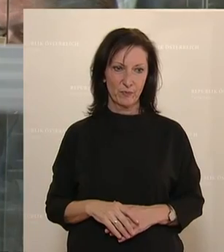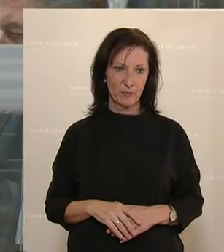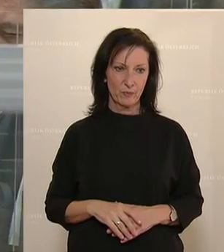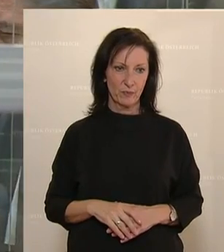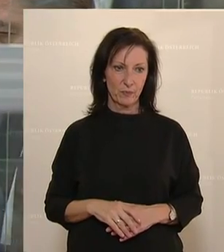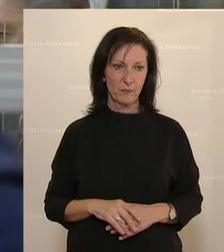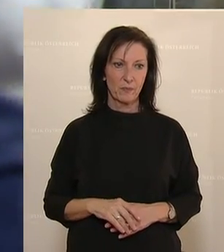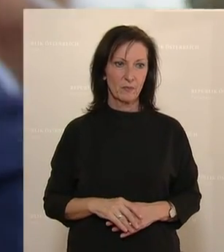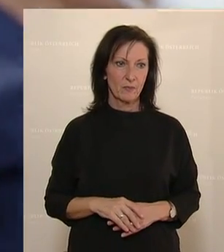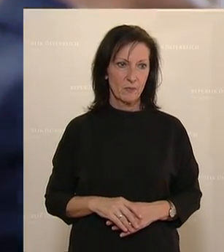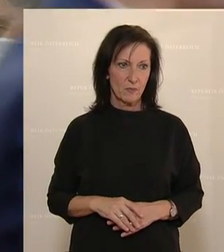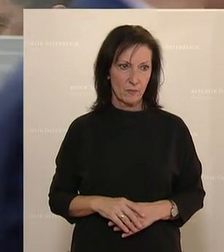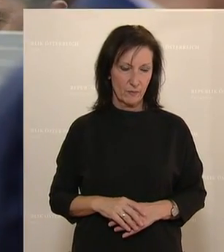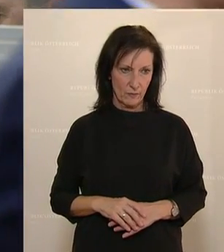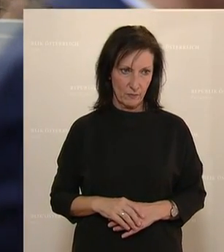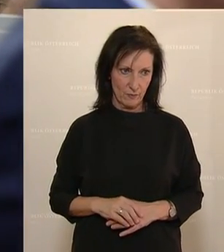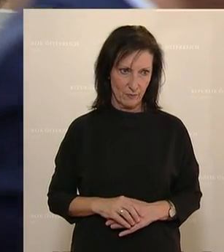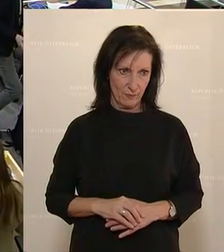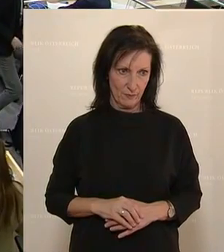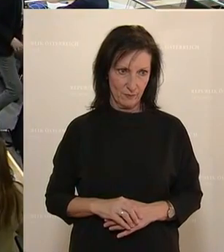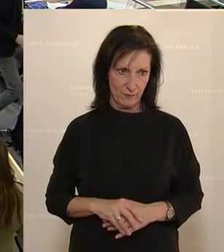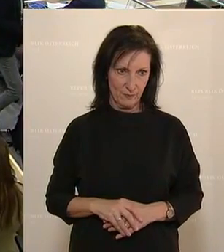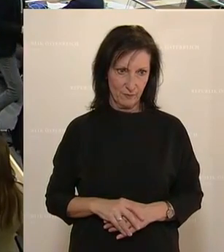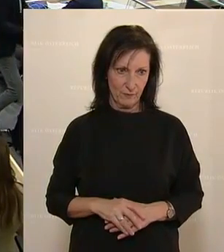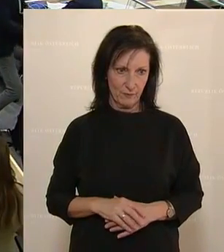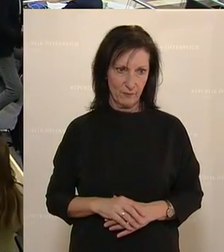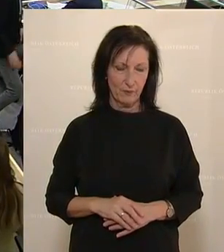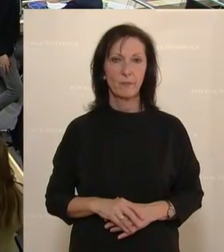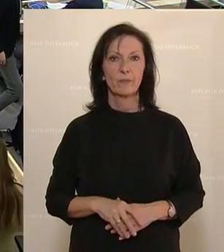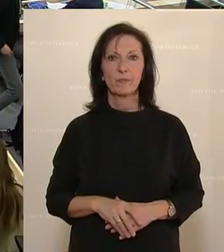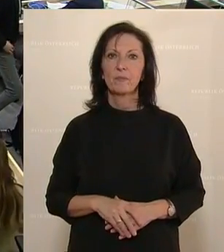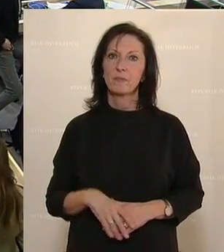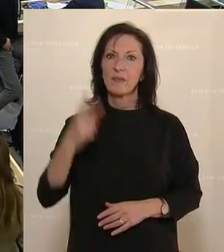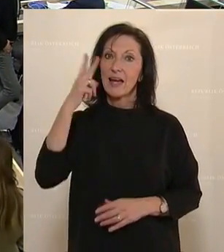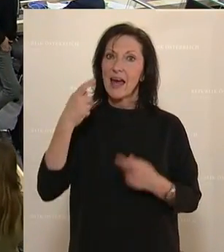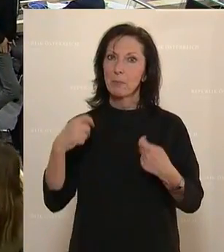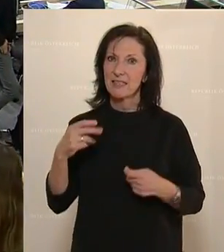vorne schieben. Dieses Privileg hätten andere Berufsgruppen, die ebenfalls schwere körperliche Arbeit leisten würden, nicht. schieben. mit die Dank.